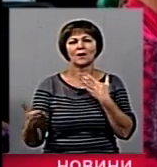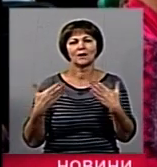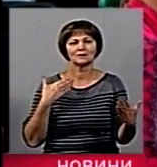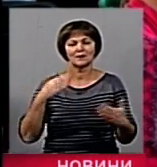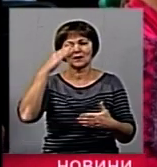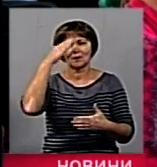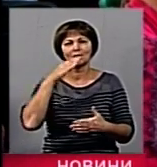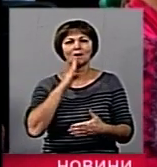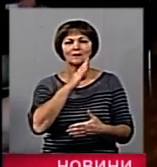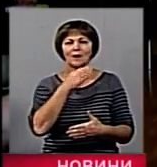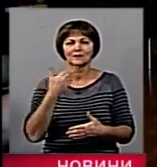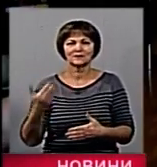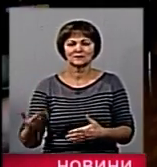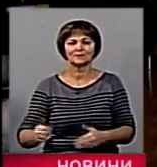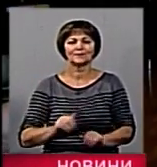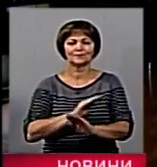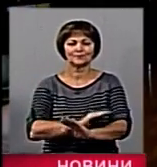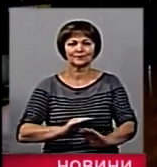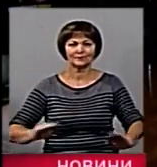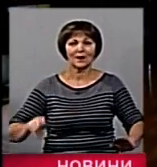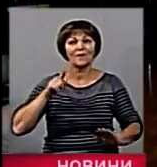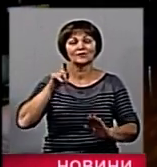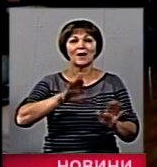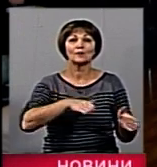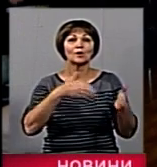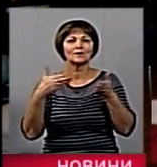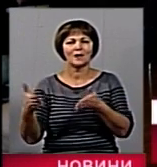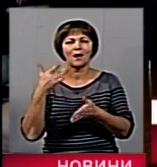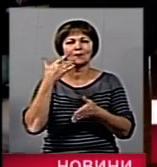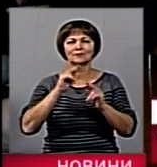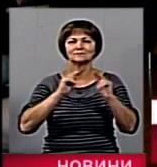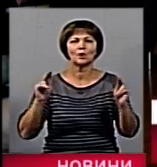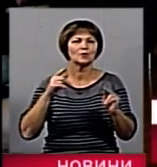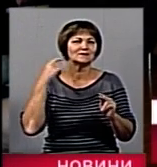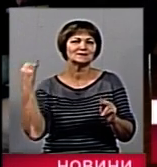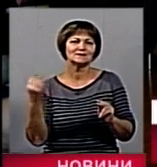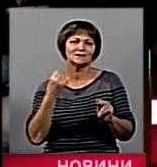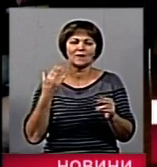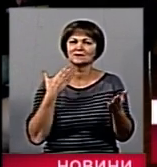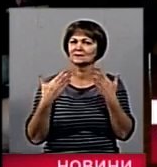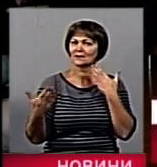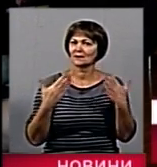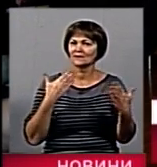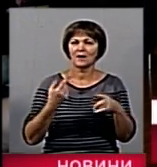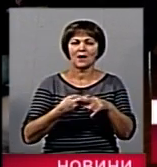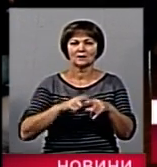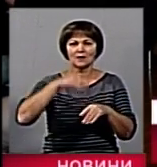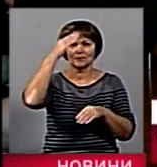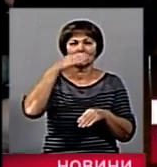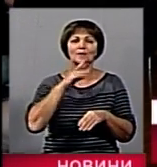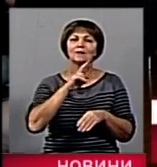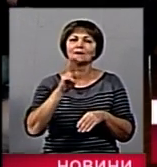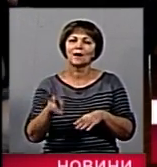батьками і дітьми. Лінда пропонує дуже цікаву методику спілкування з батьками. Тобто, як